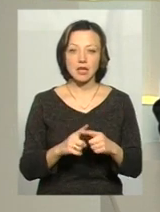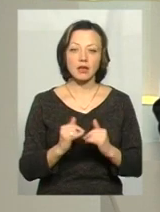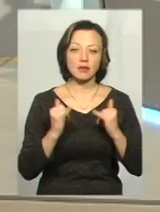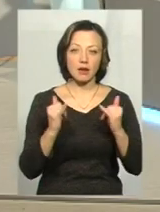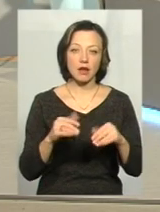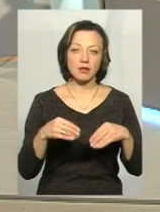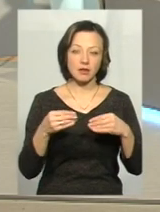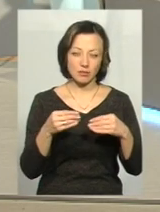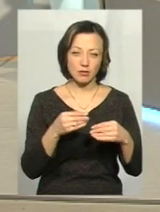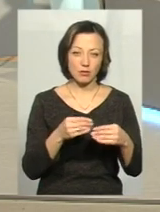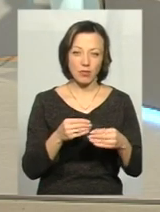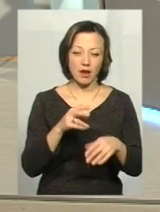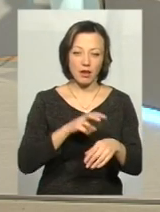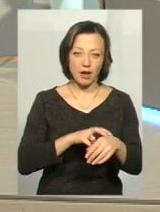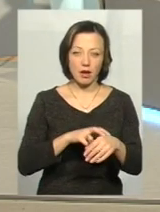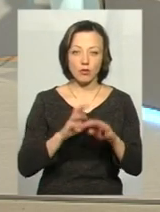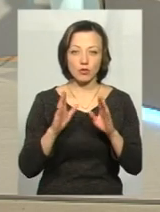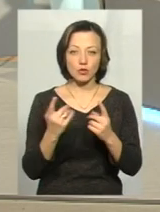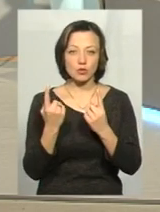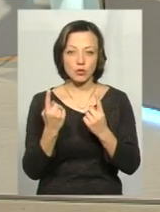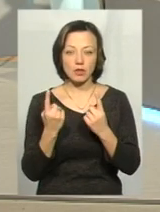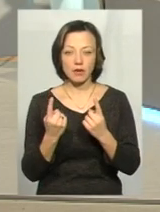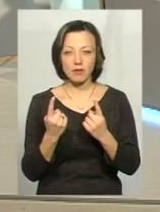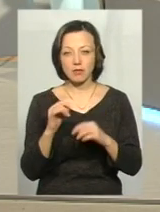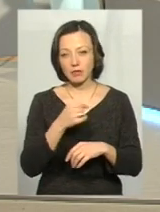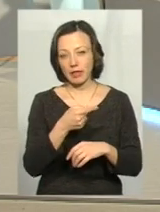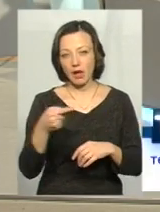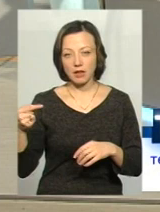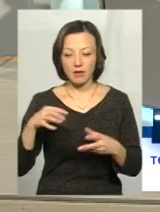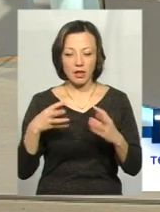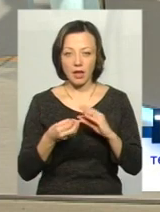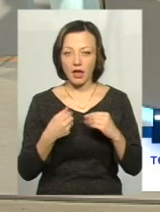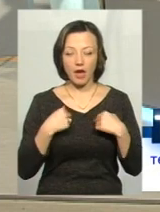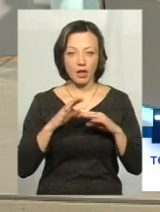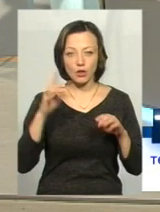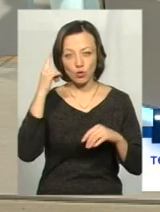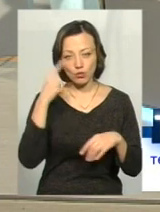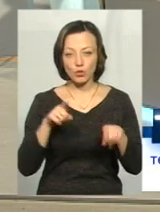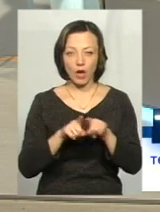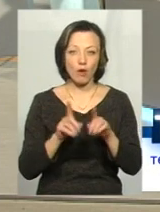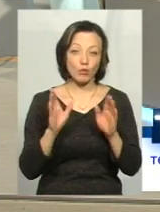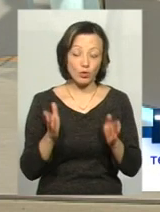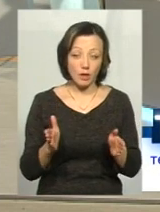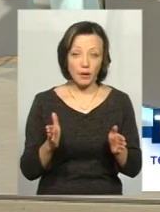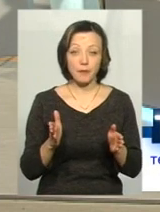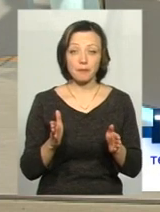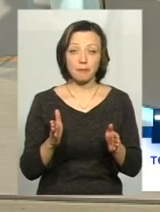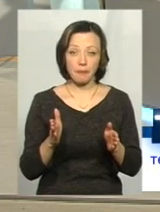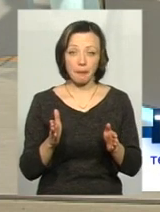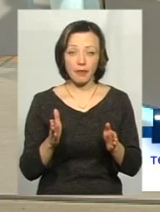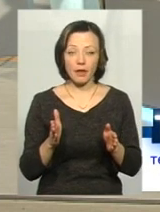надавача послуга, для лікаря будуть суттєві негативні наслідки. Тому я не думаю, що таке буде мати місце, оскільки